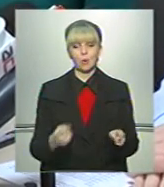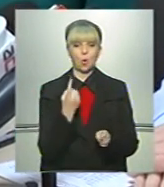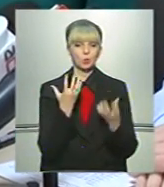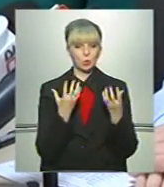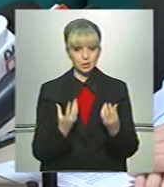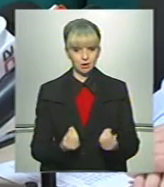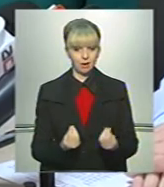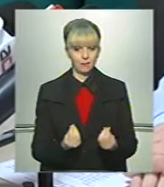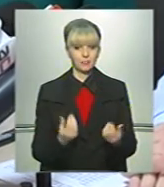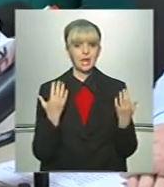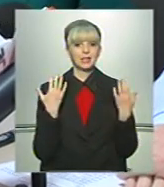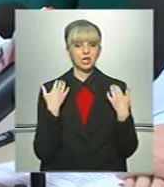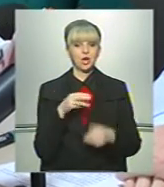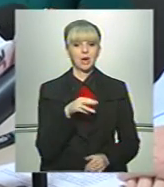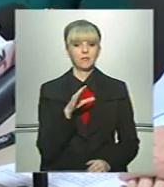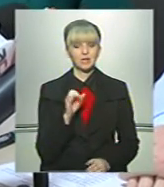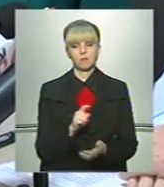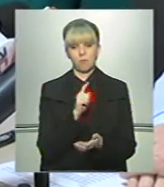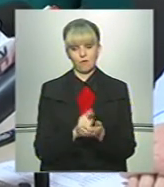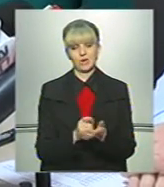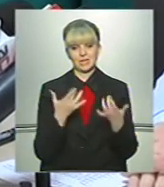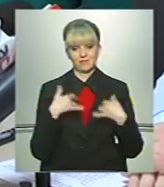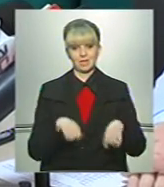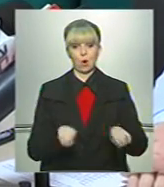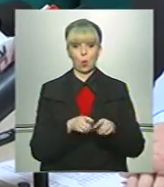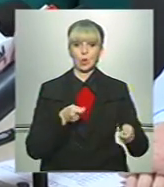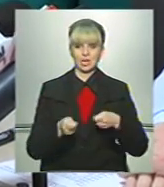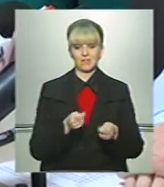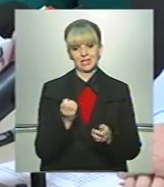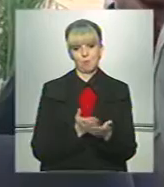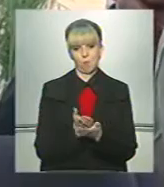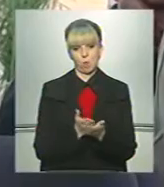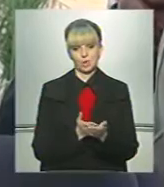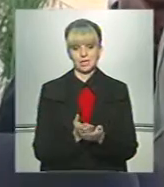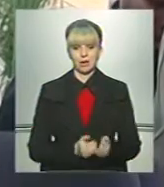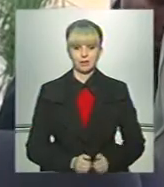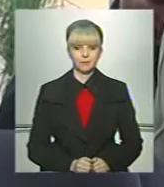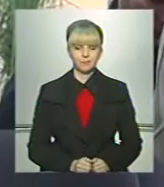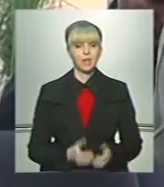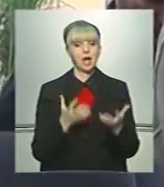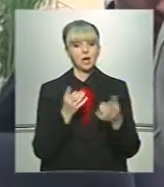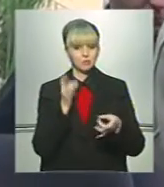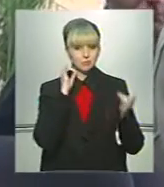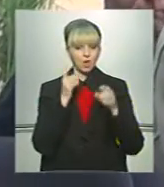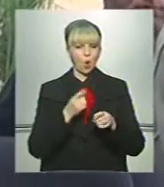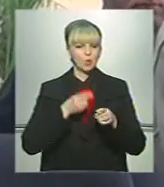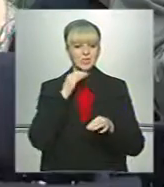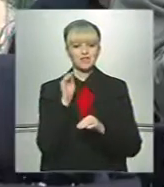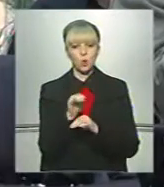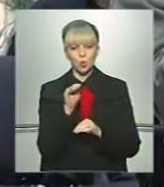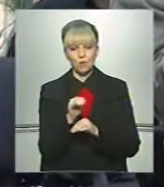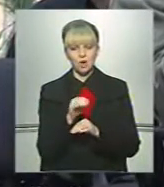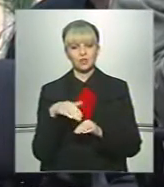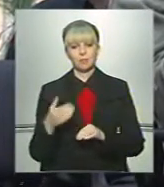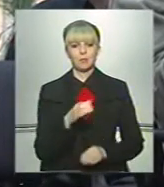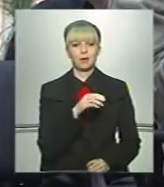дня начальник МВС має звільнити такого керівника з посади. А ще лунали гострі звинувачення